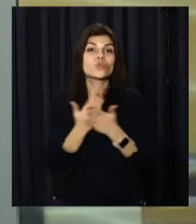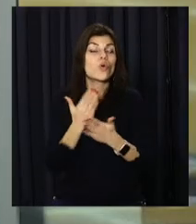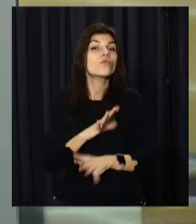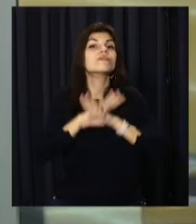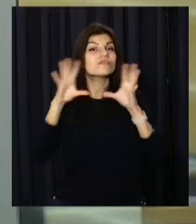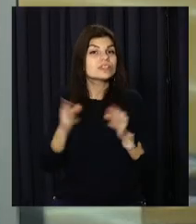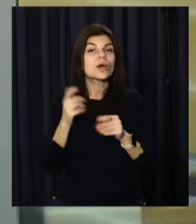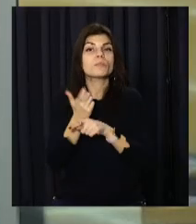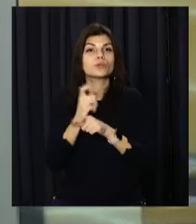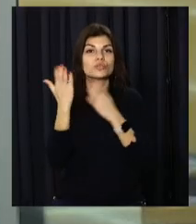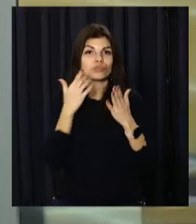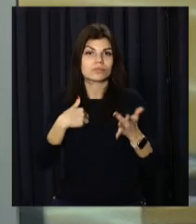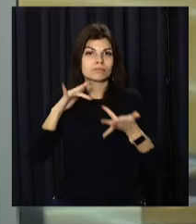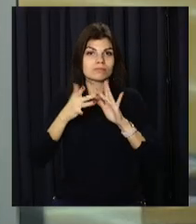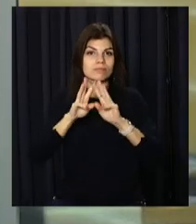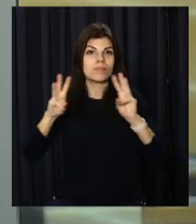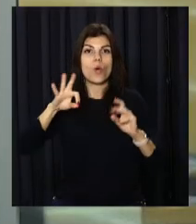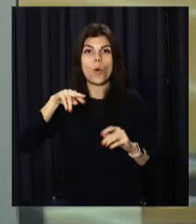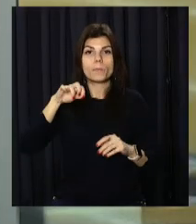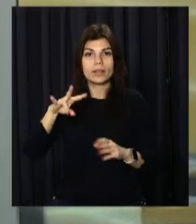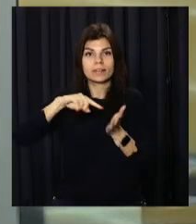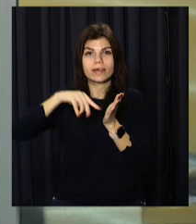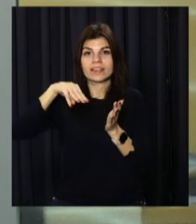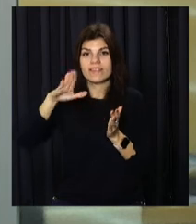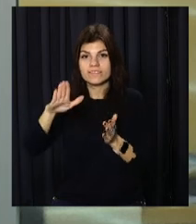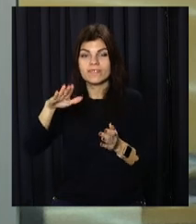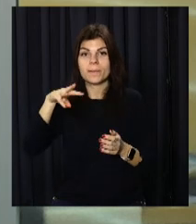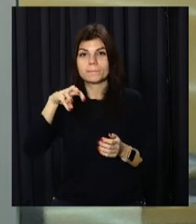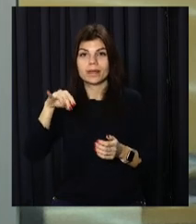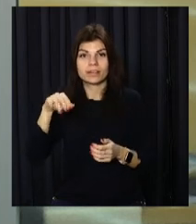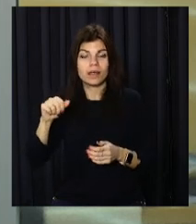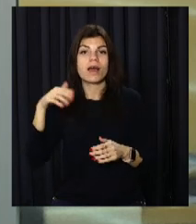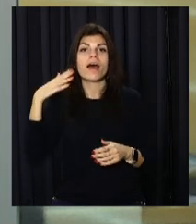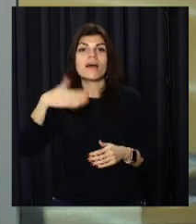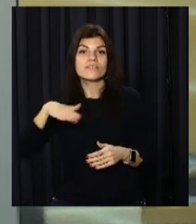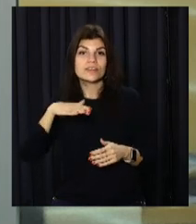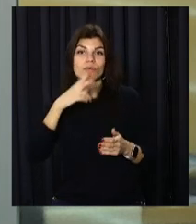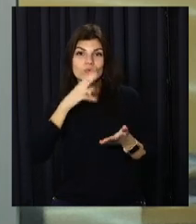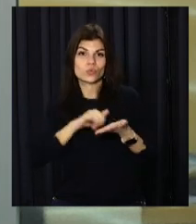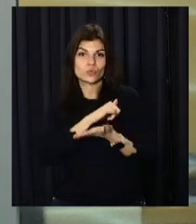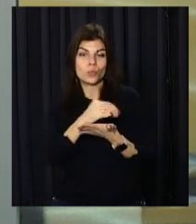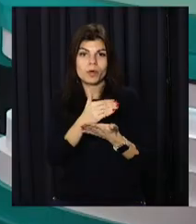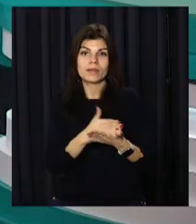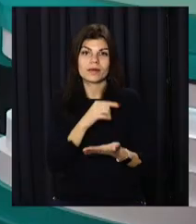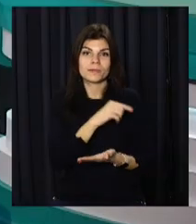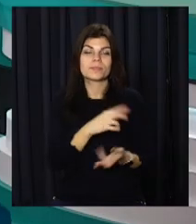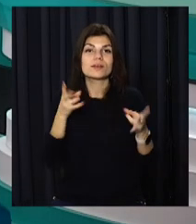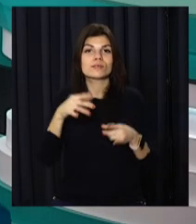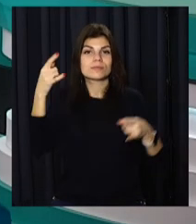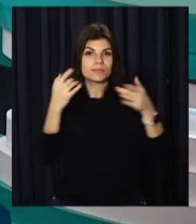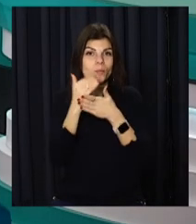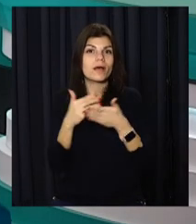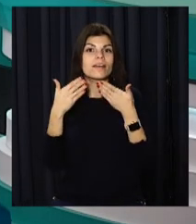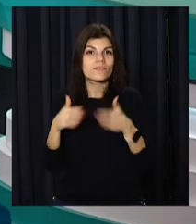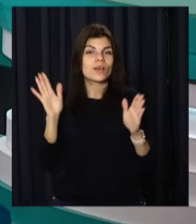всі новини. Більше читайте на нашому сайті open-tv.media. Сюжети переглядайте на нашому ютуб-каналі. Залишайтесь